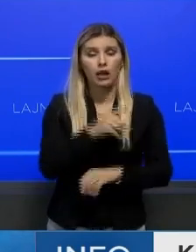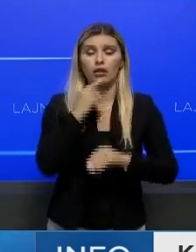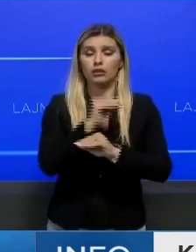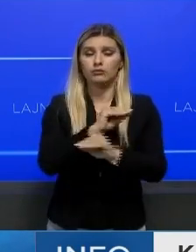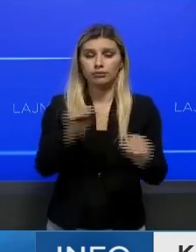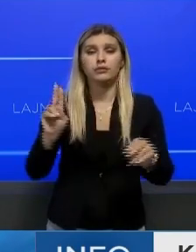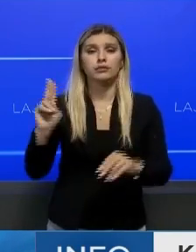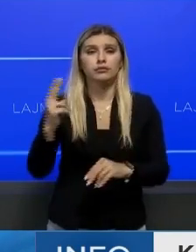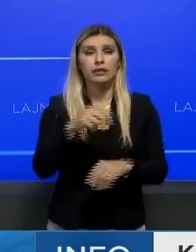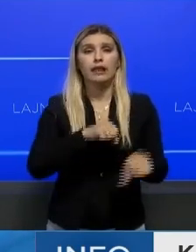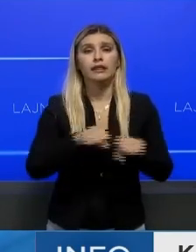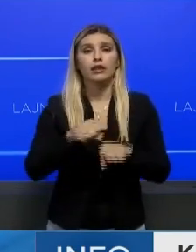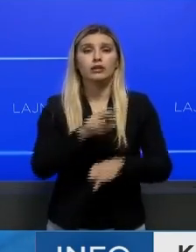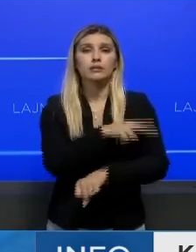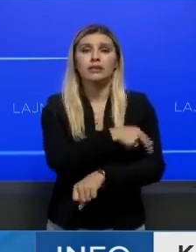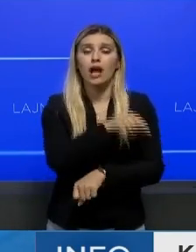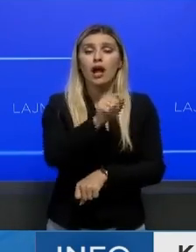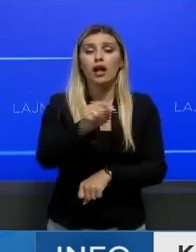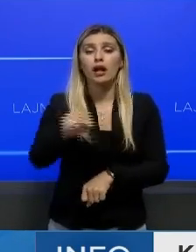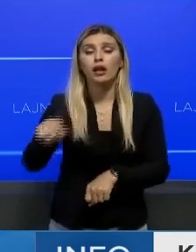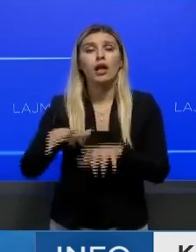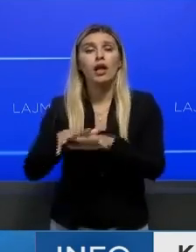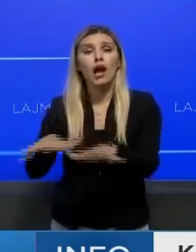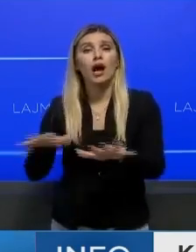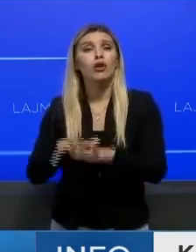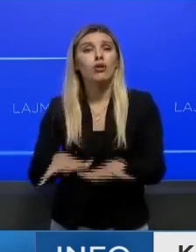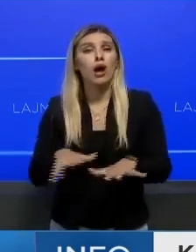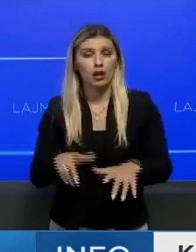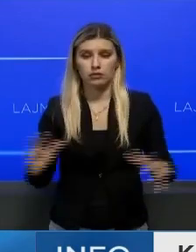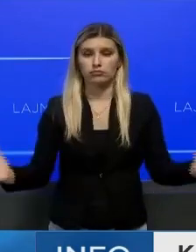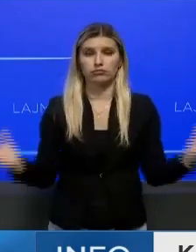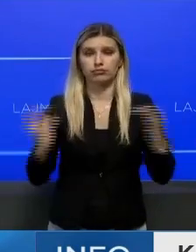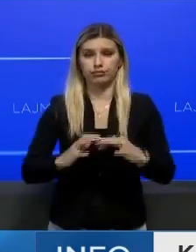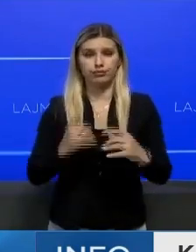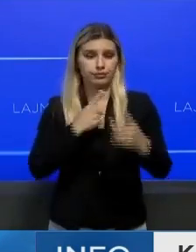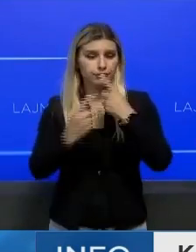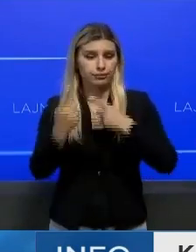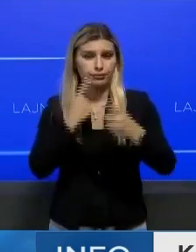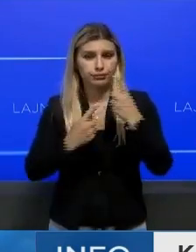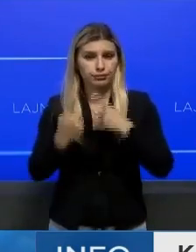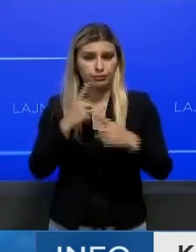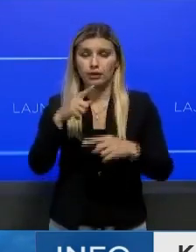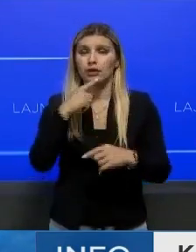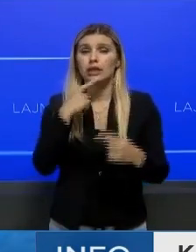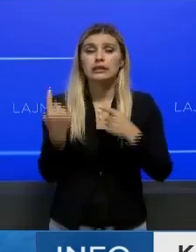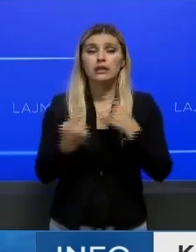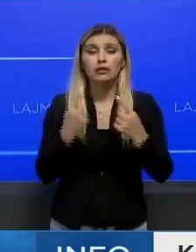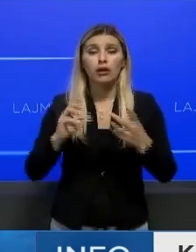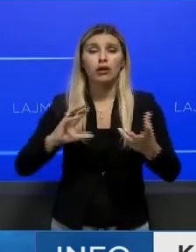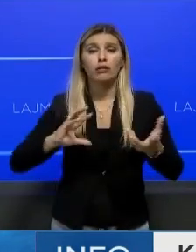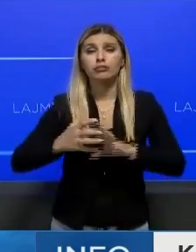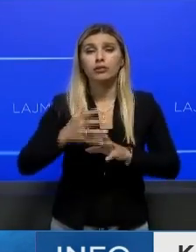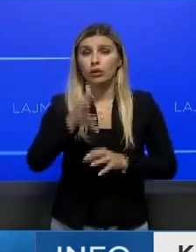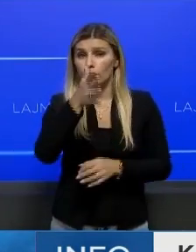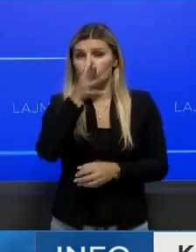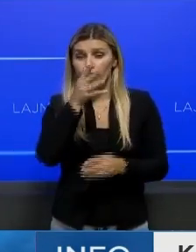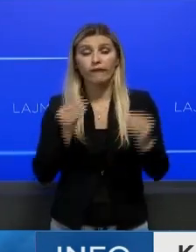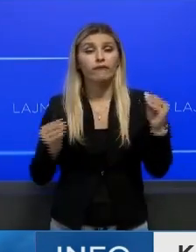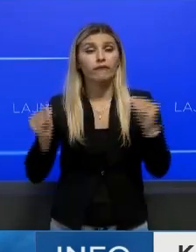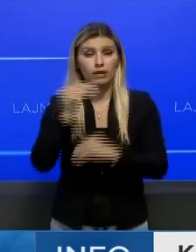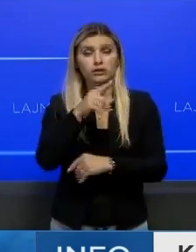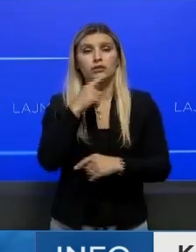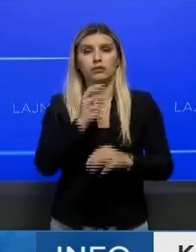kaftuar në takim Drejtore të spitalive rajonale. Pas takimit, Krasnici tha se për gjdo përketsim eventual të situatës